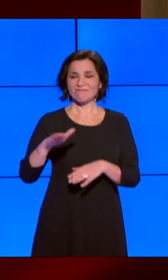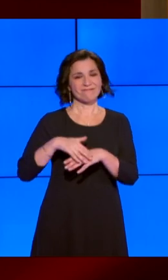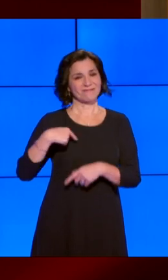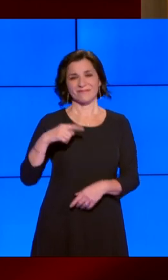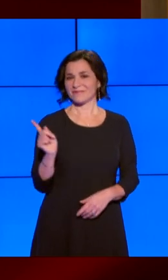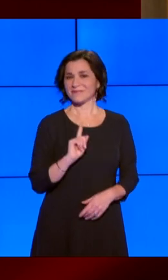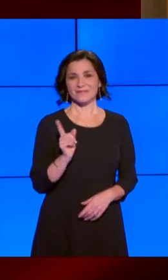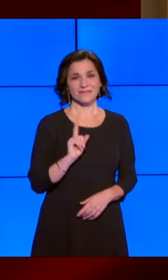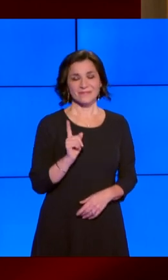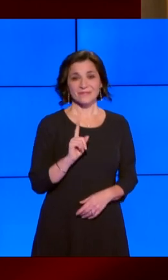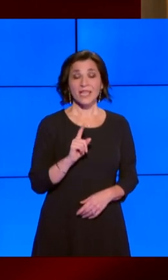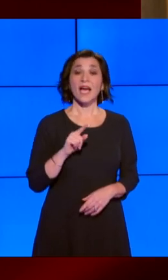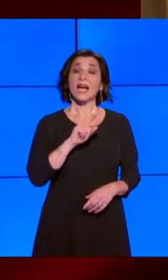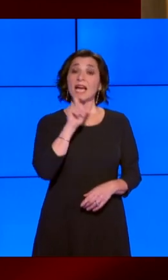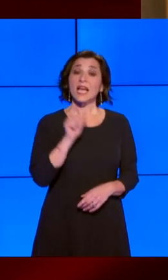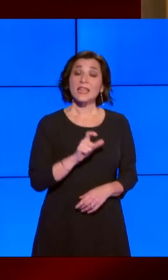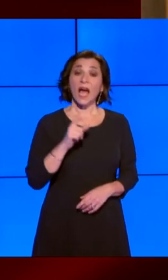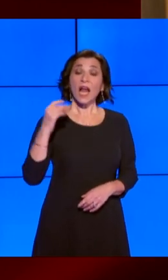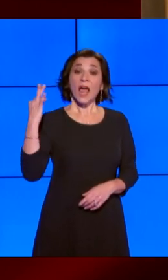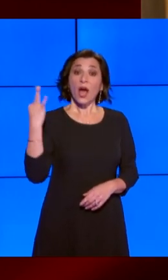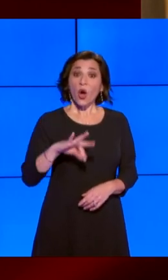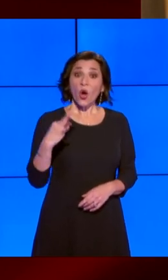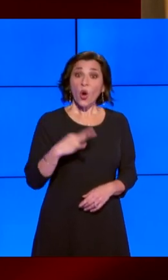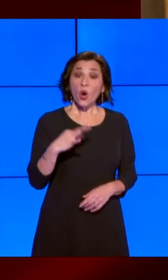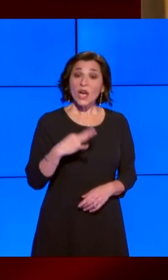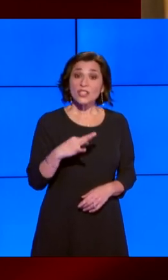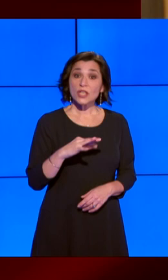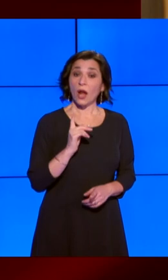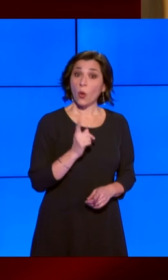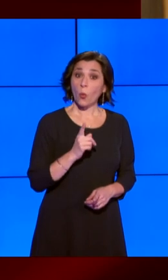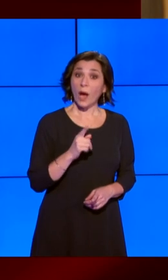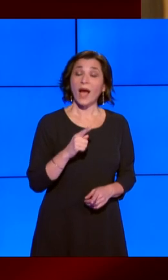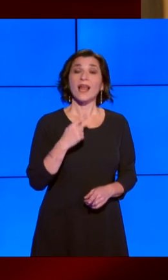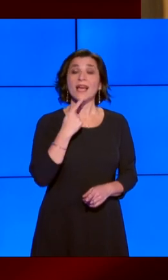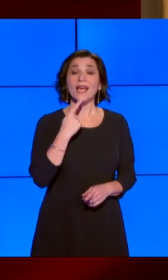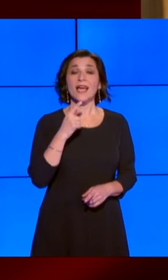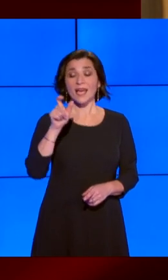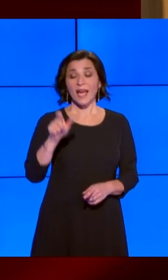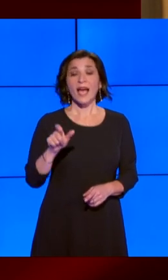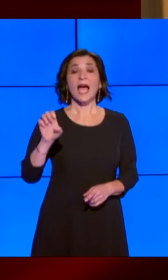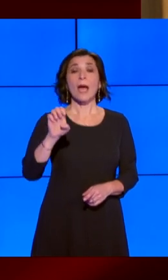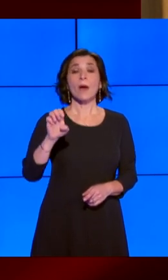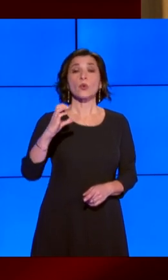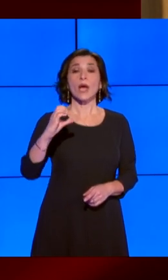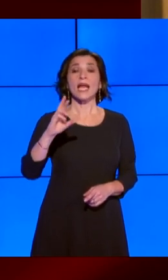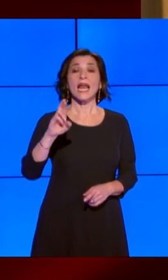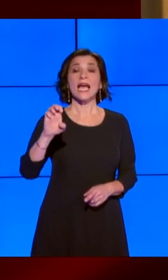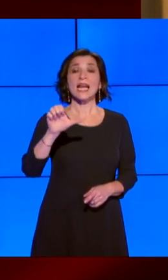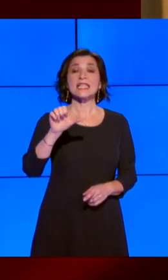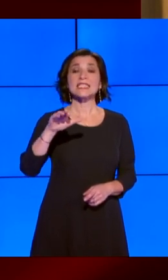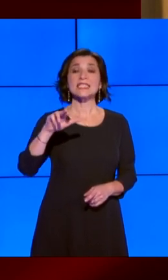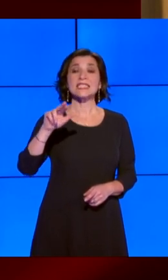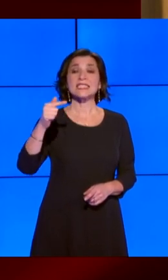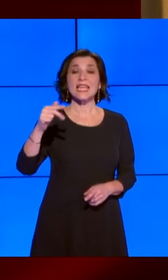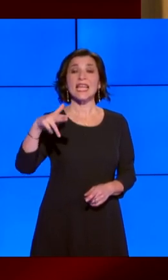Quella autentica è l'Italia del sindaco di Rocca di Papa Emanuele Crestini nell